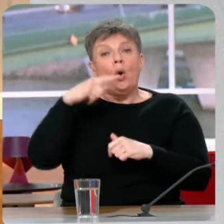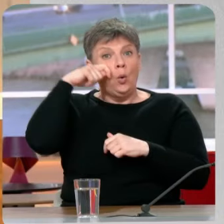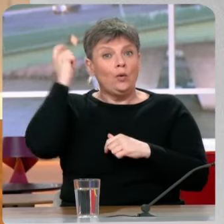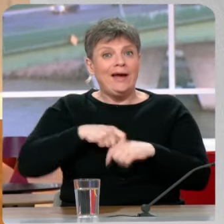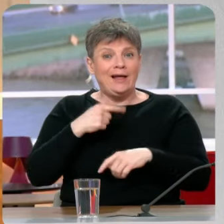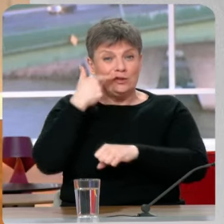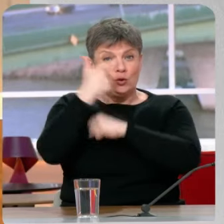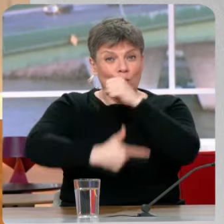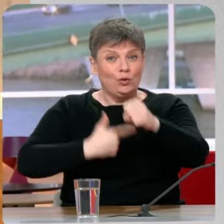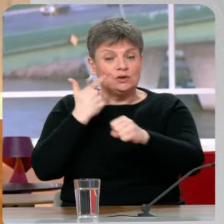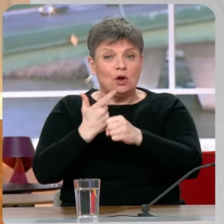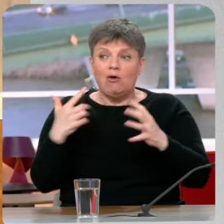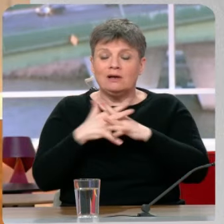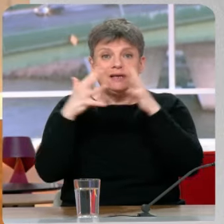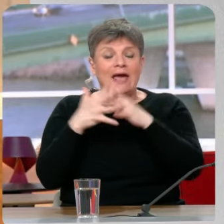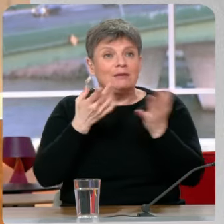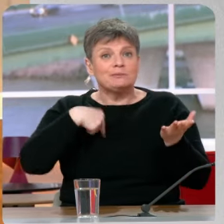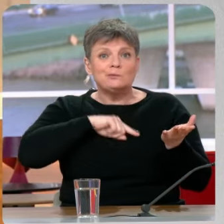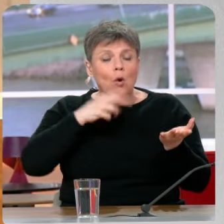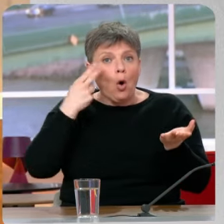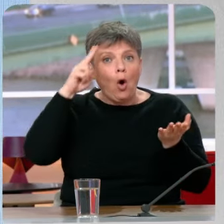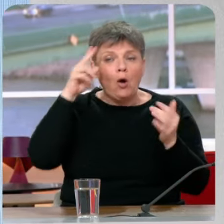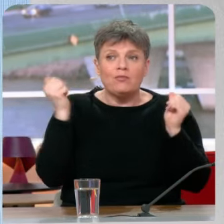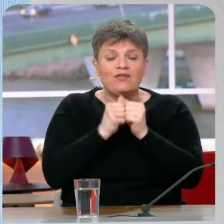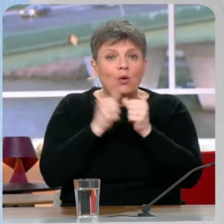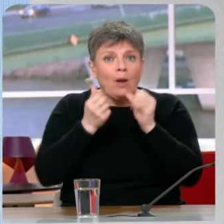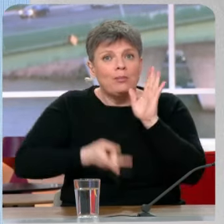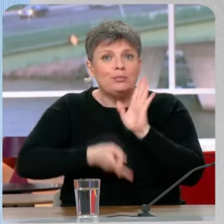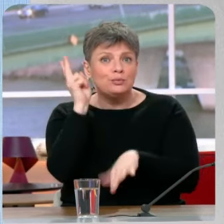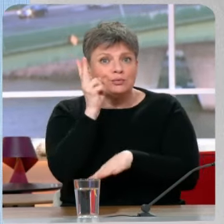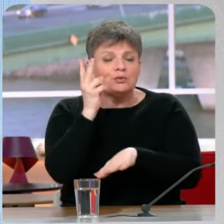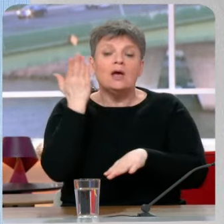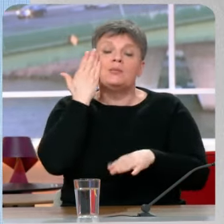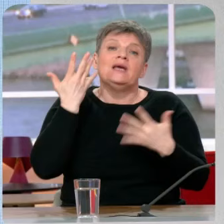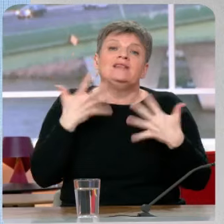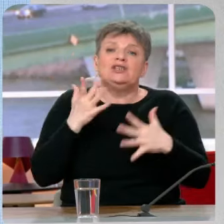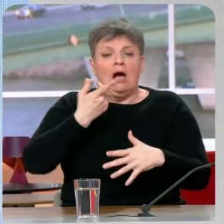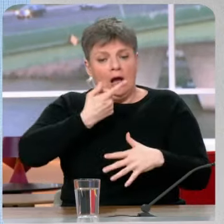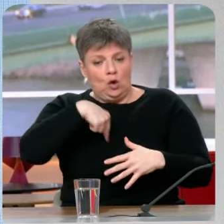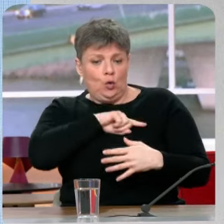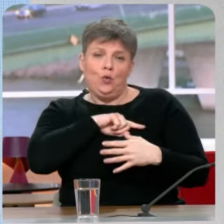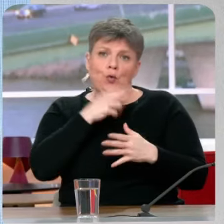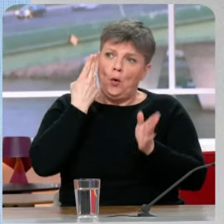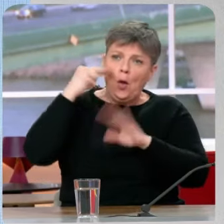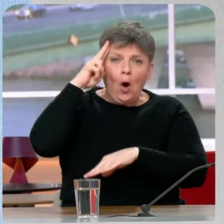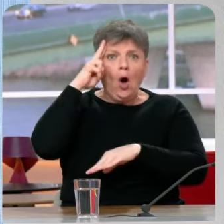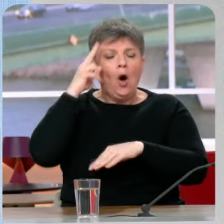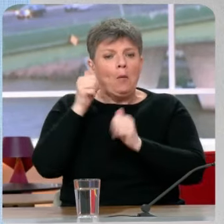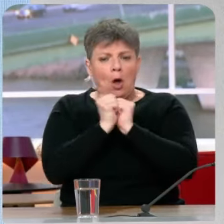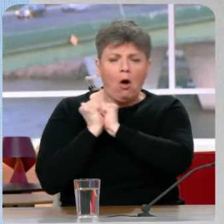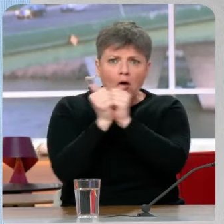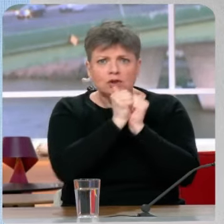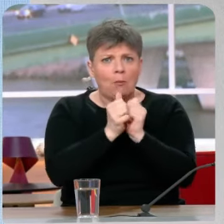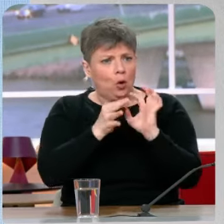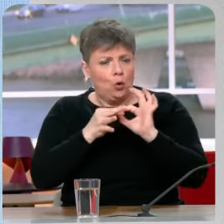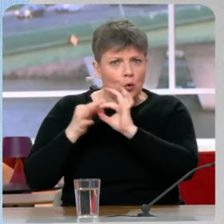faire l'Europe de plus aujourd'hui ? Déjà, l'Europe, si nous n'avions pas réagi de manière unie, forte, y compris